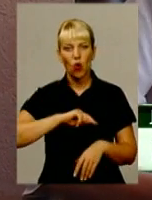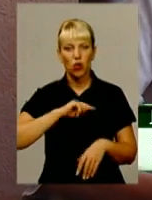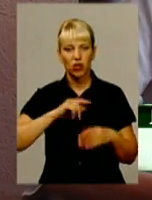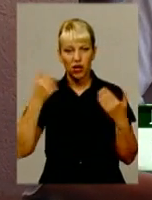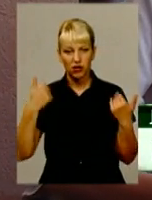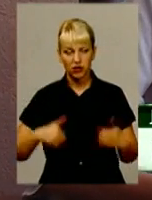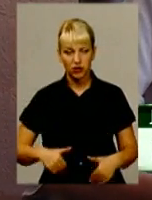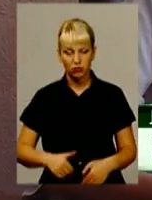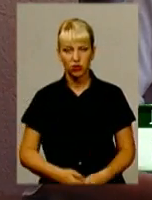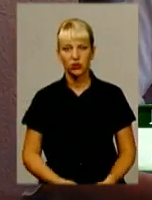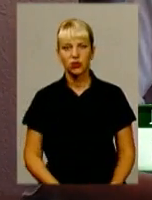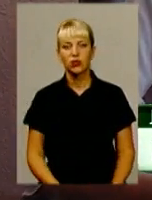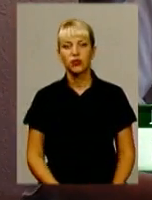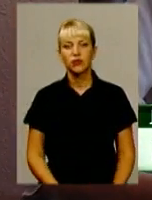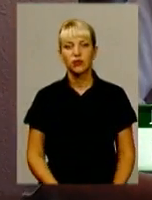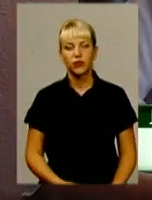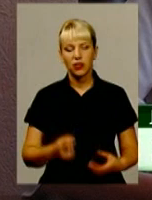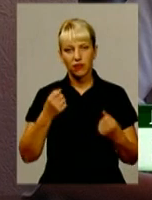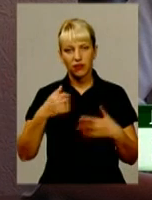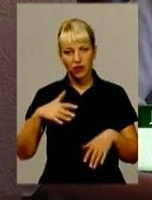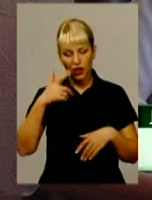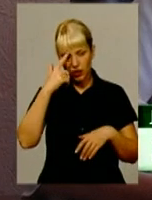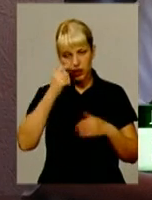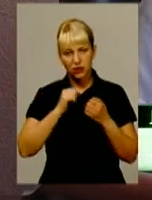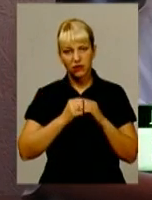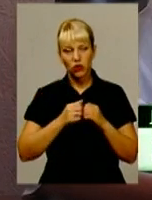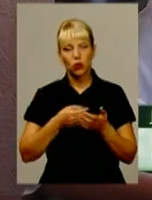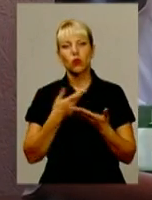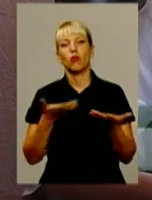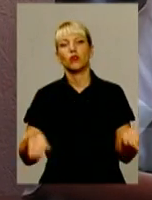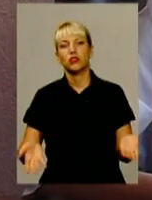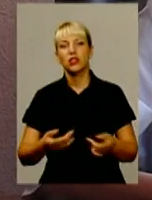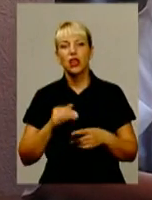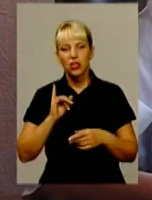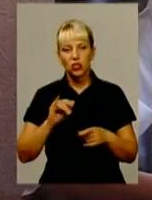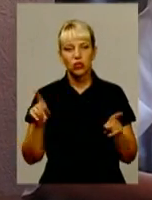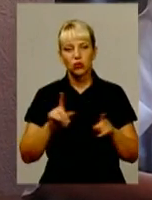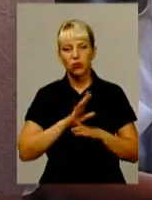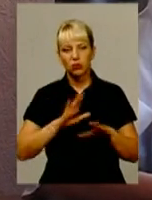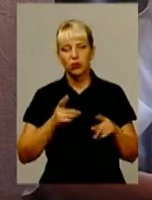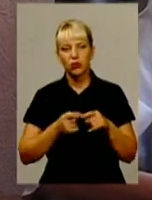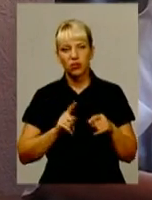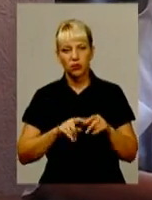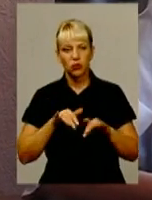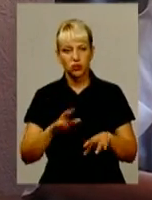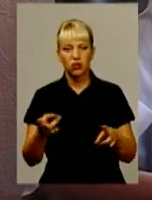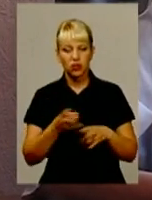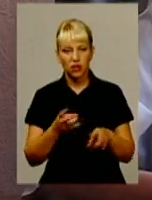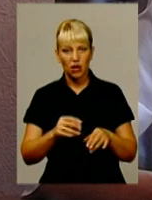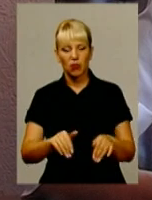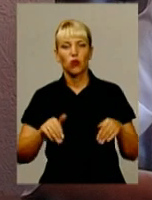вчасності, і втрата свідомості. Для того, щоб уникнути цих процедур, бажано